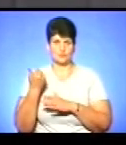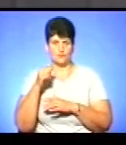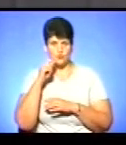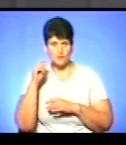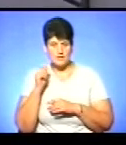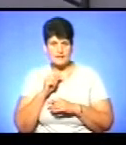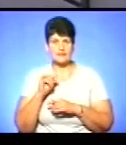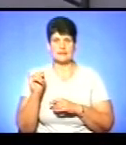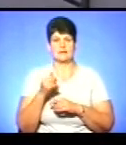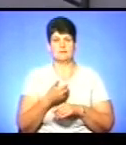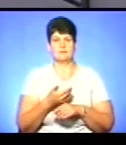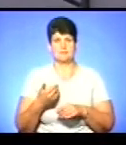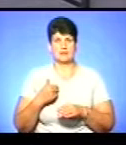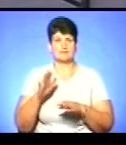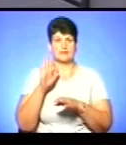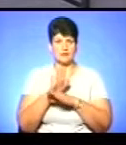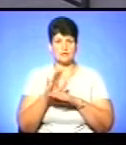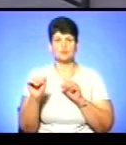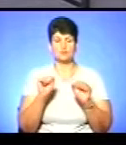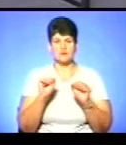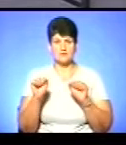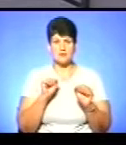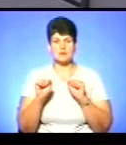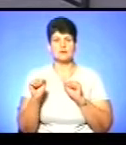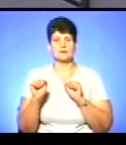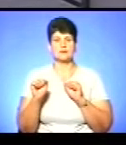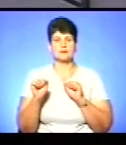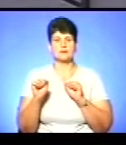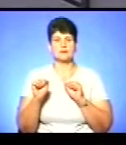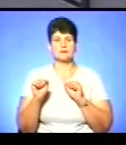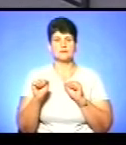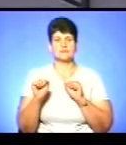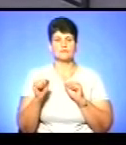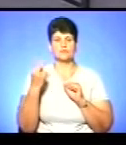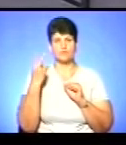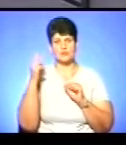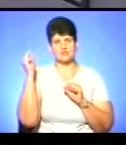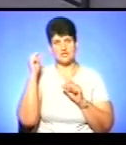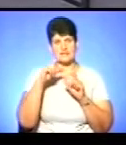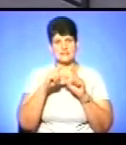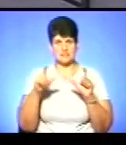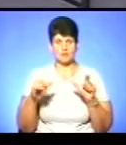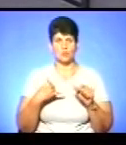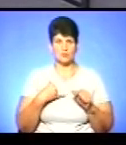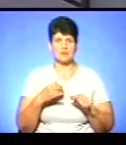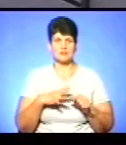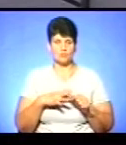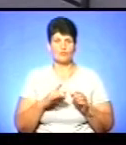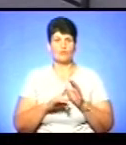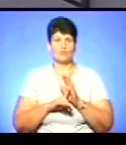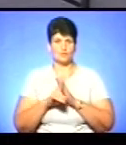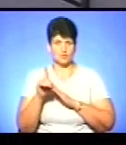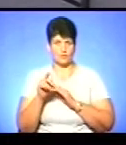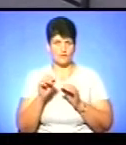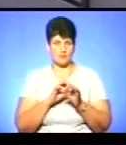І ми наказуємо начальника управління освіти у двох навчальних закладах. У нас вже пішов пілотний проєкт